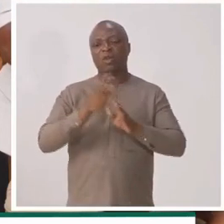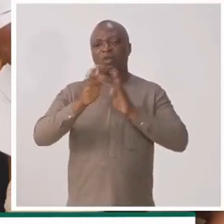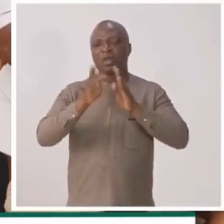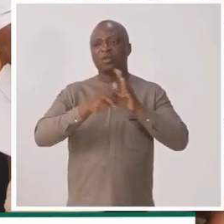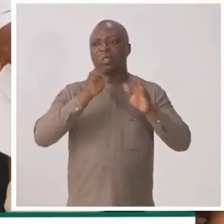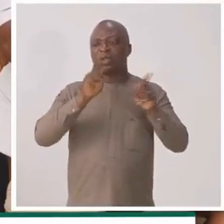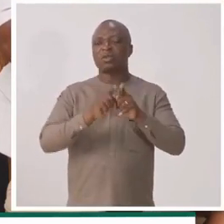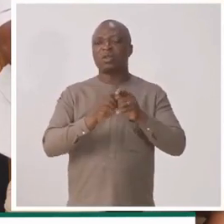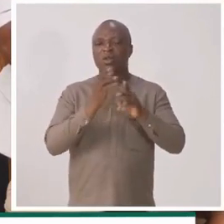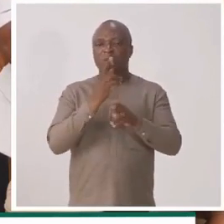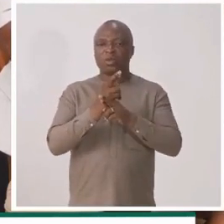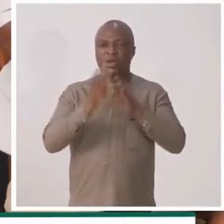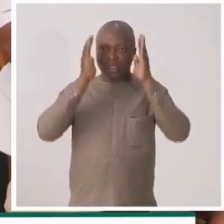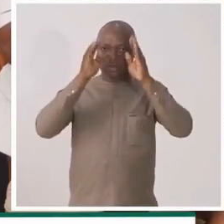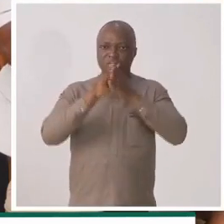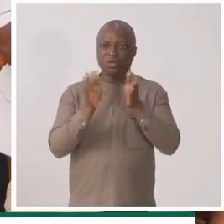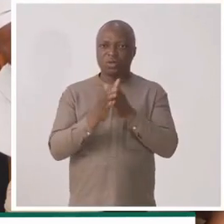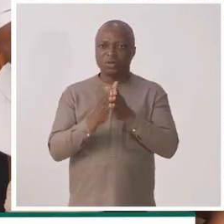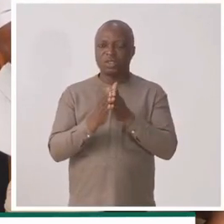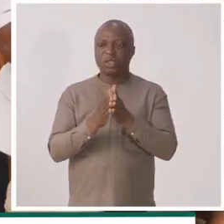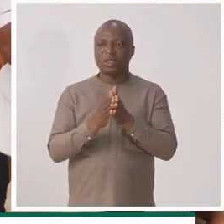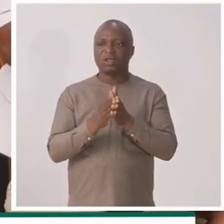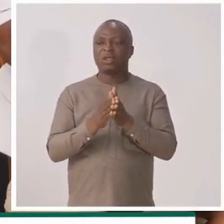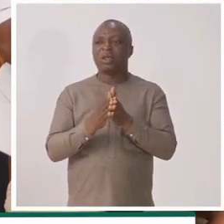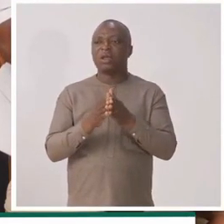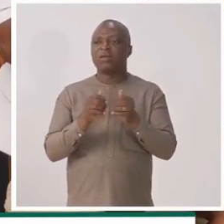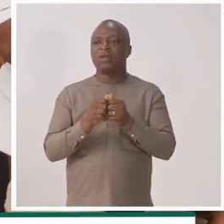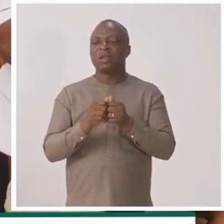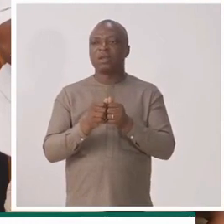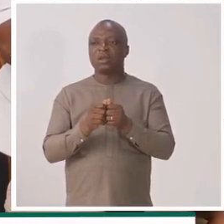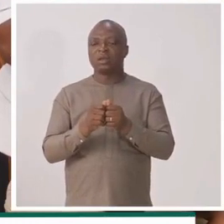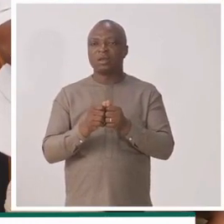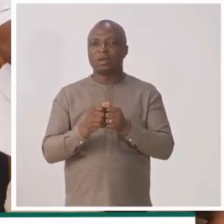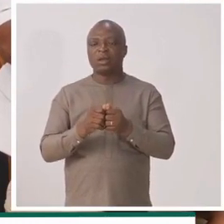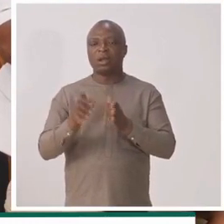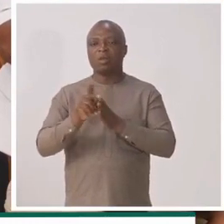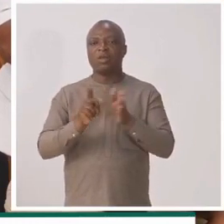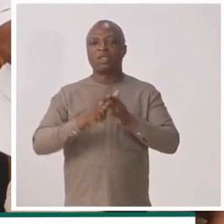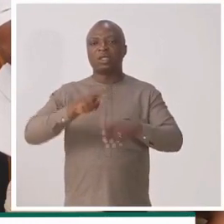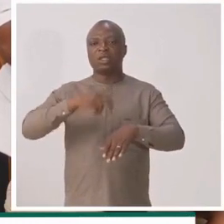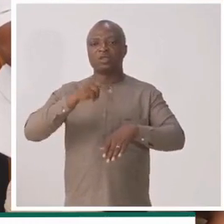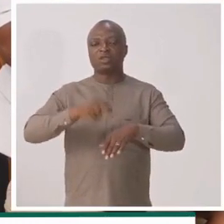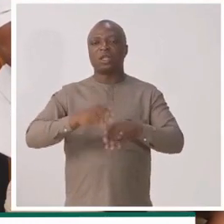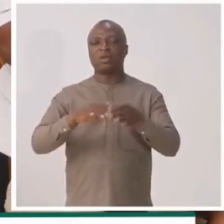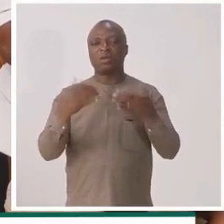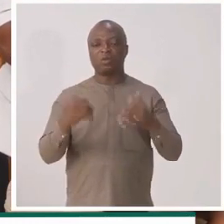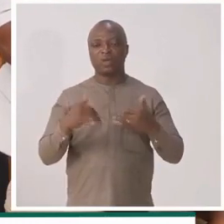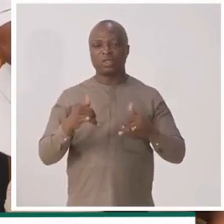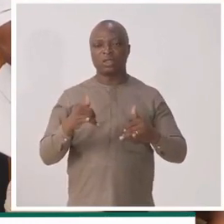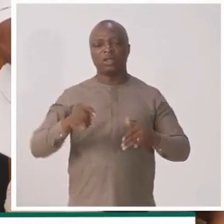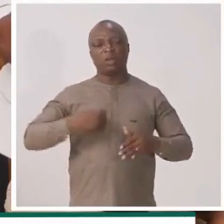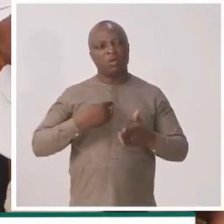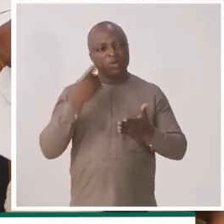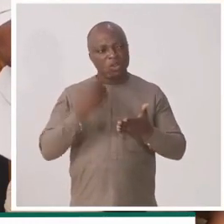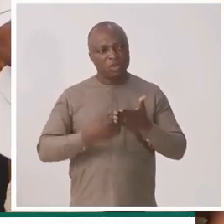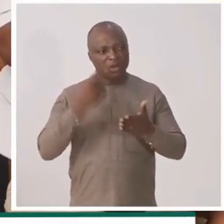la première communication qui a retenu l'attention du Conseil ce jour, notamment par rapport à la politique nationale de loisirs.